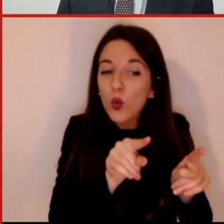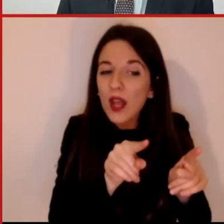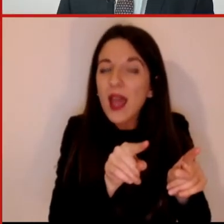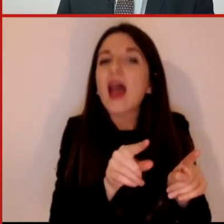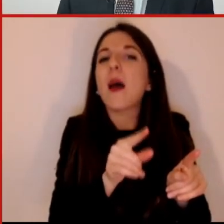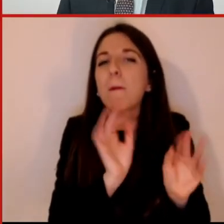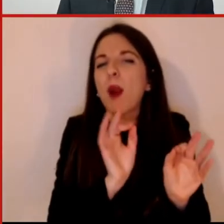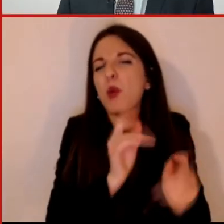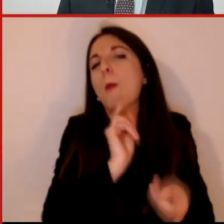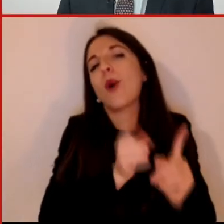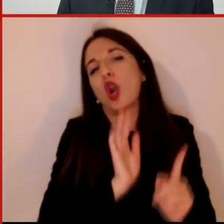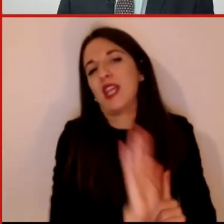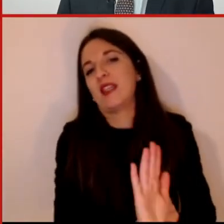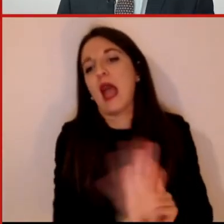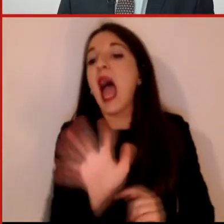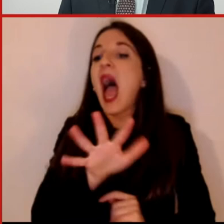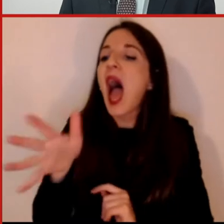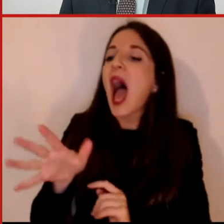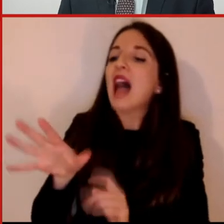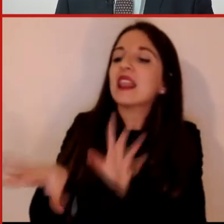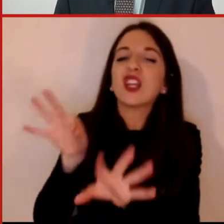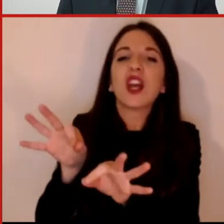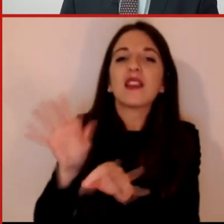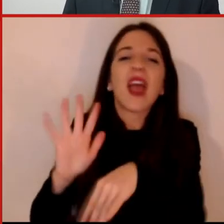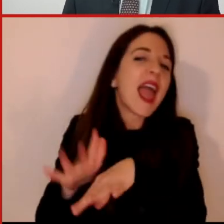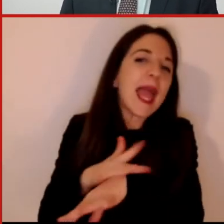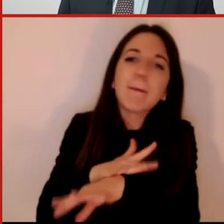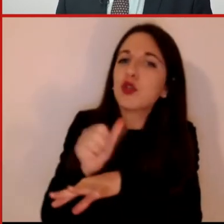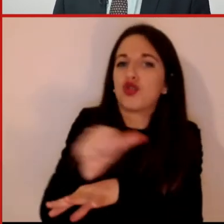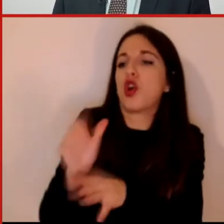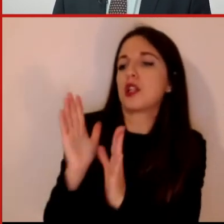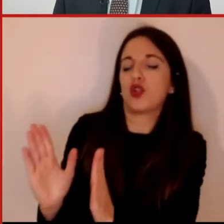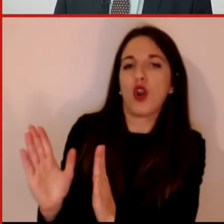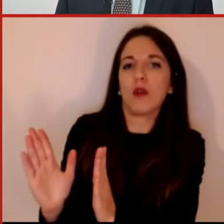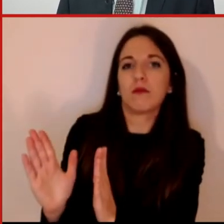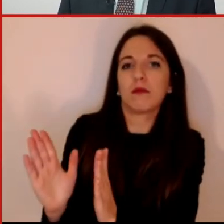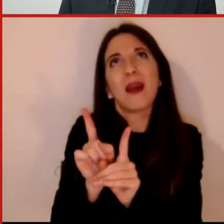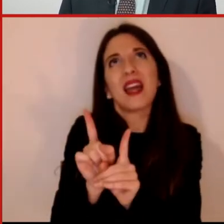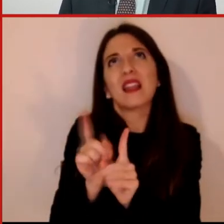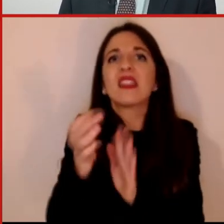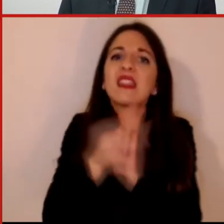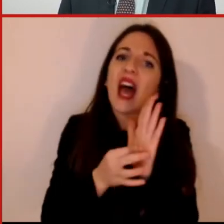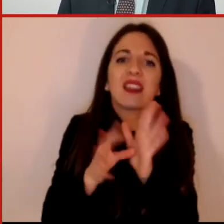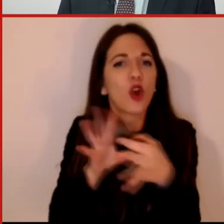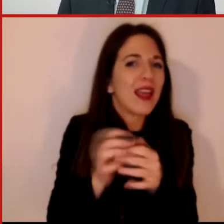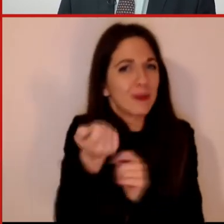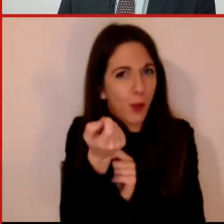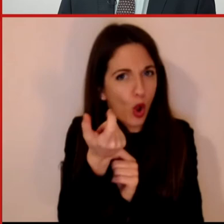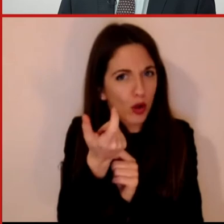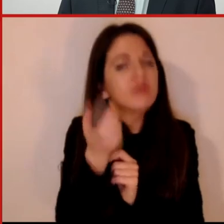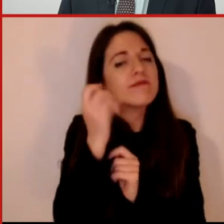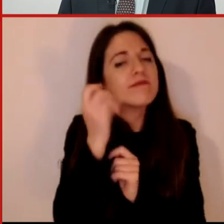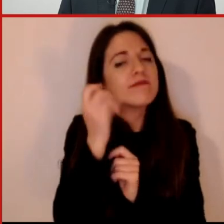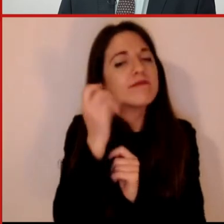in una maniera che non è, diciamo non è stata costante attraverso tutto lo svolgimento della pandemia. Quindi se